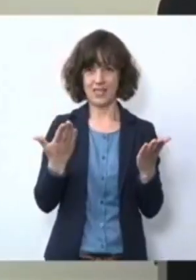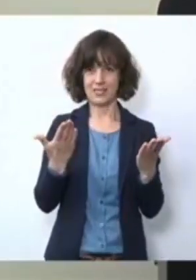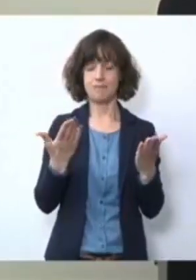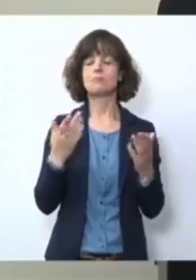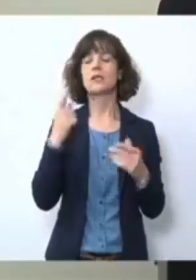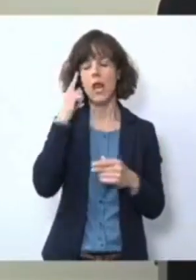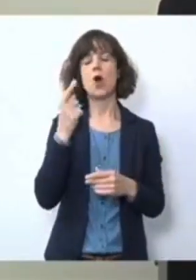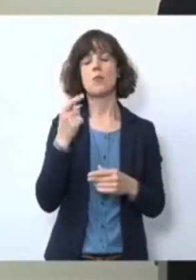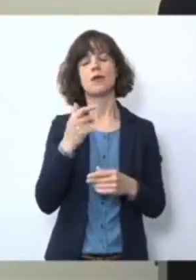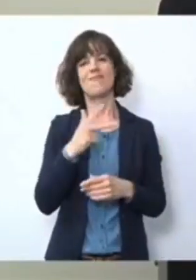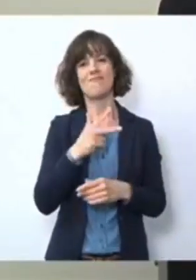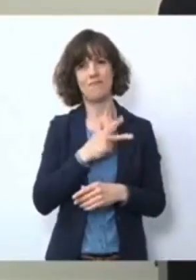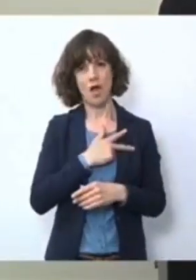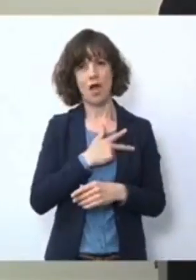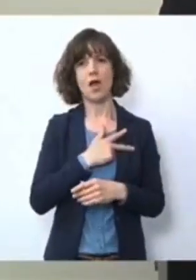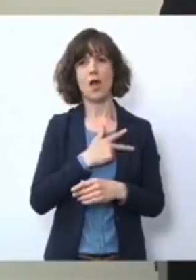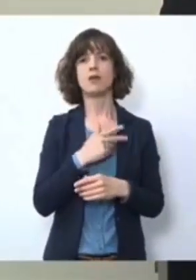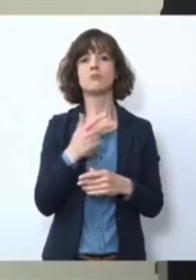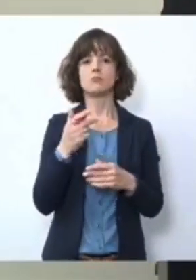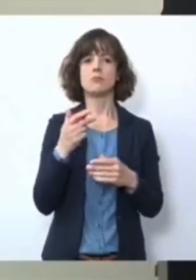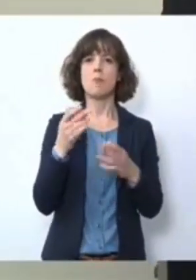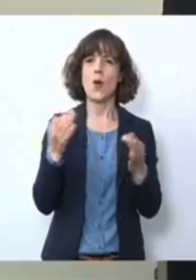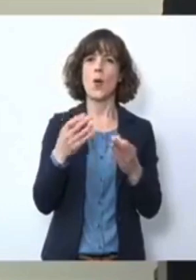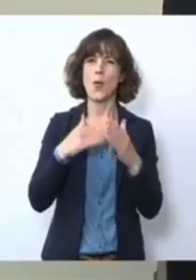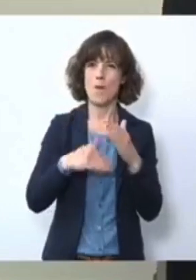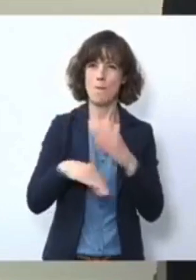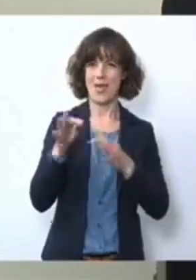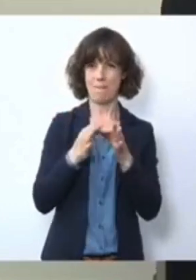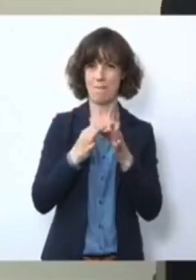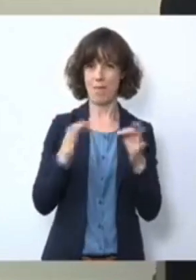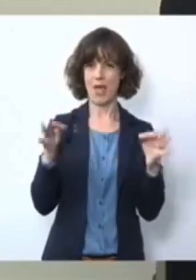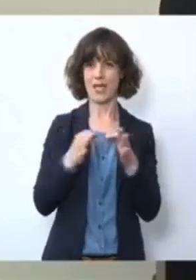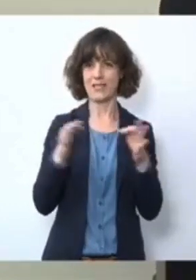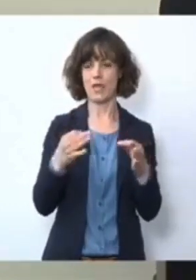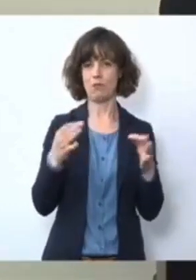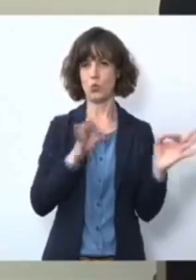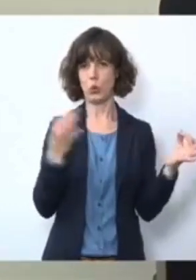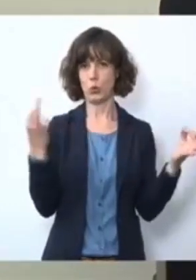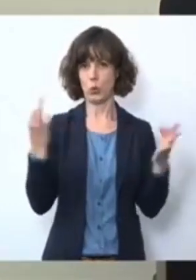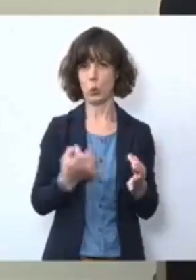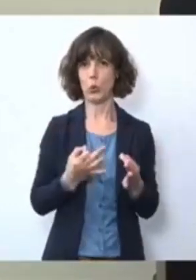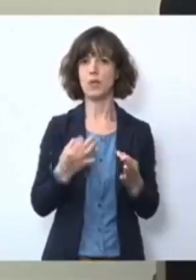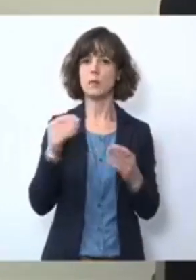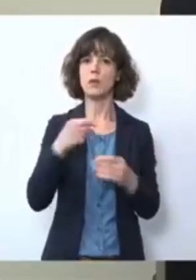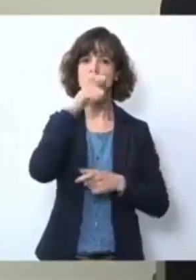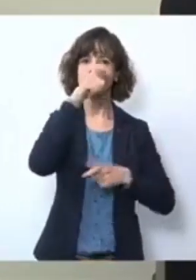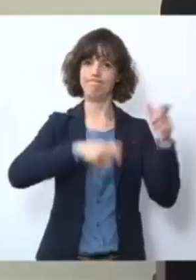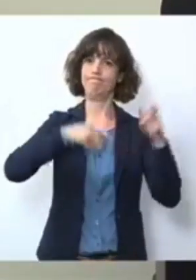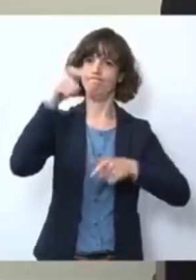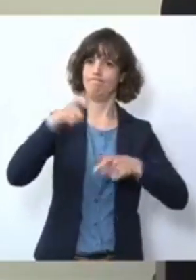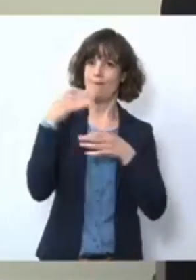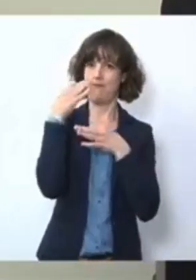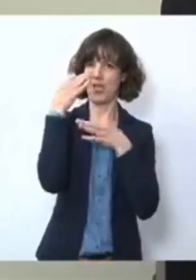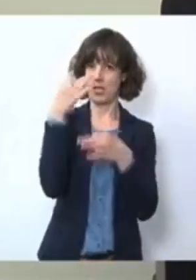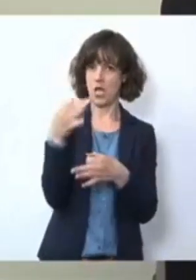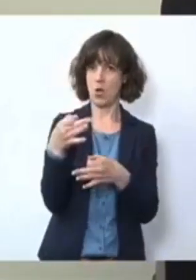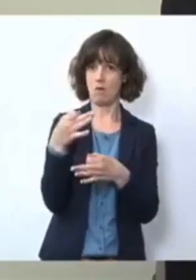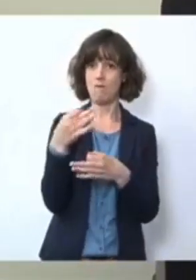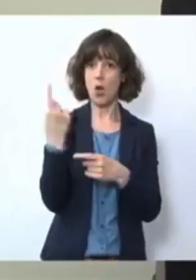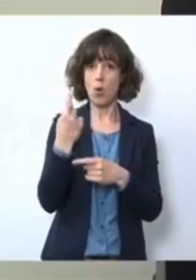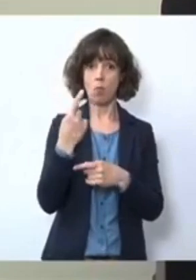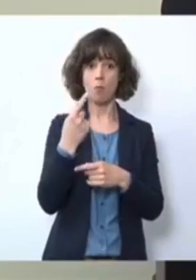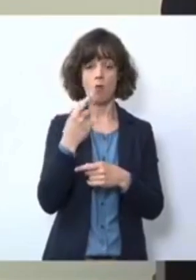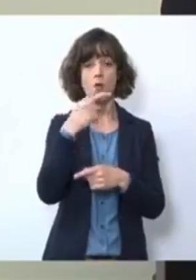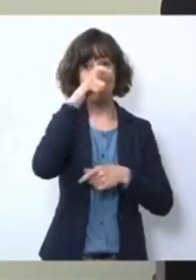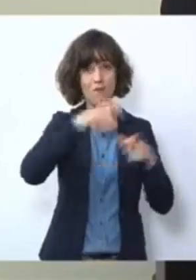sind wirklich noch mehr vertrauensfördernde Maßnahmen nötig. Denn es ist das A und O, ist die Akzeptanz der Bevölkerung in